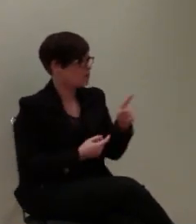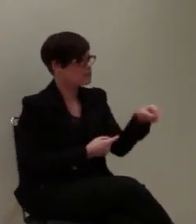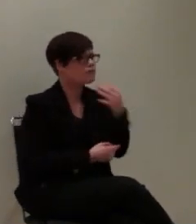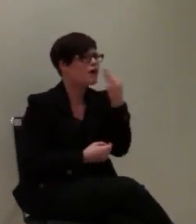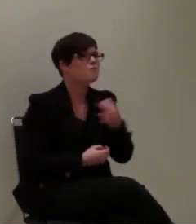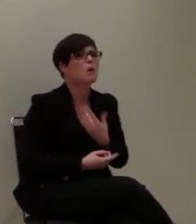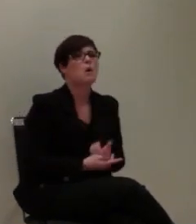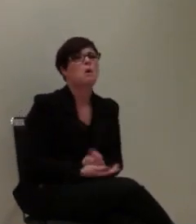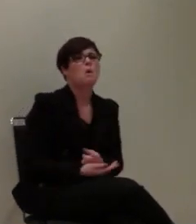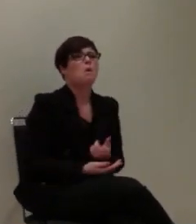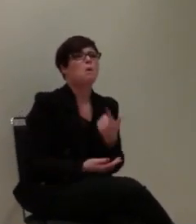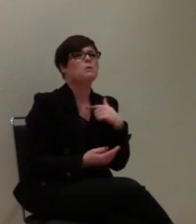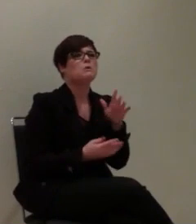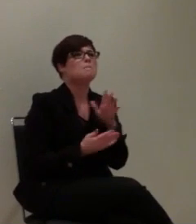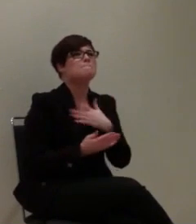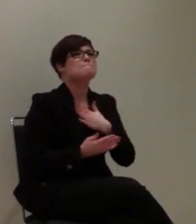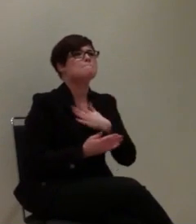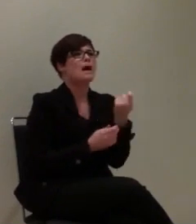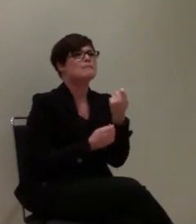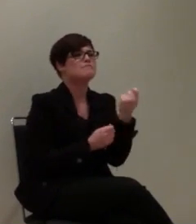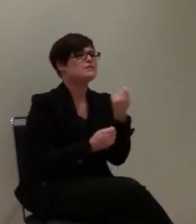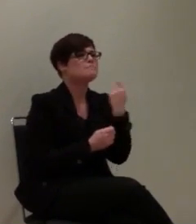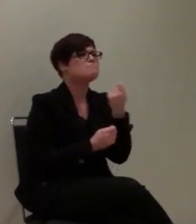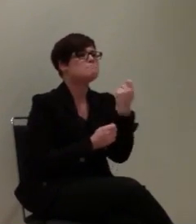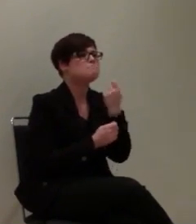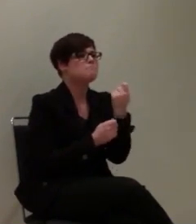ja, wo ist mein Business Case dahinter, wenn ich das tue.